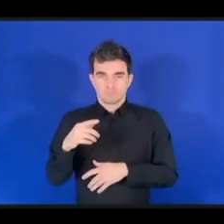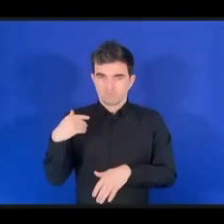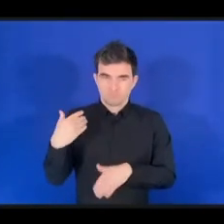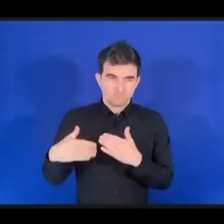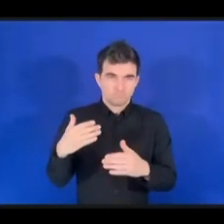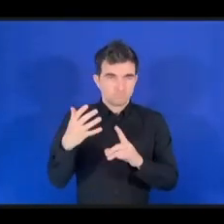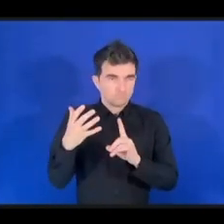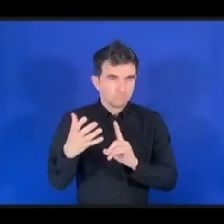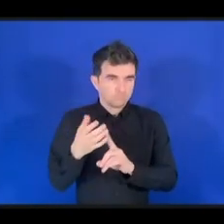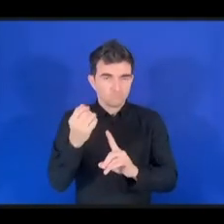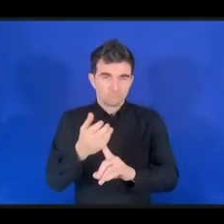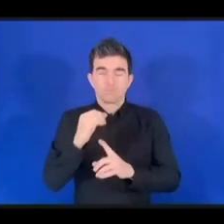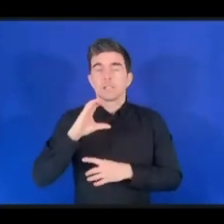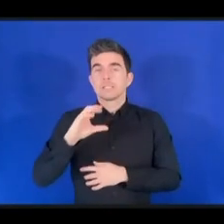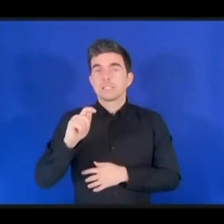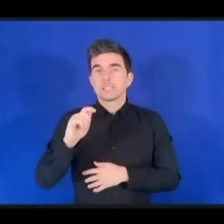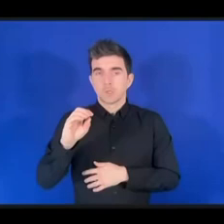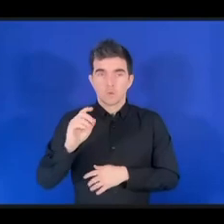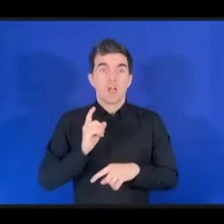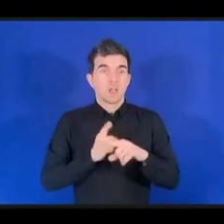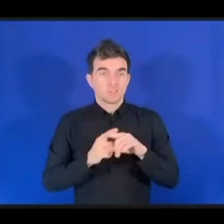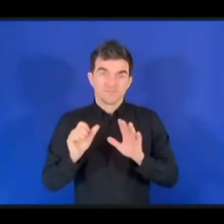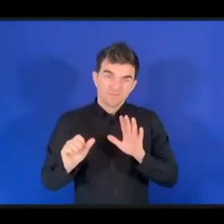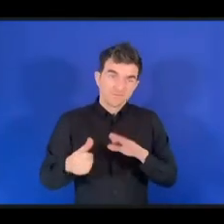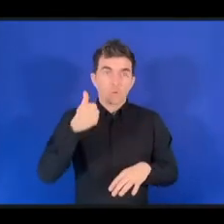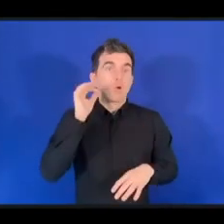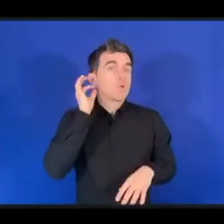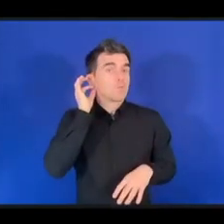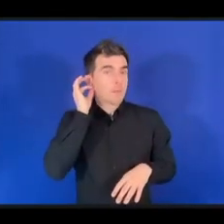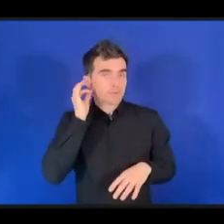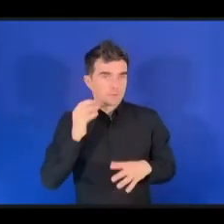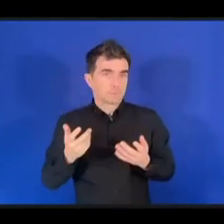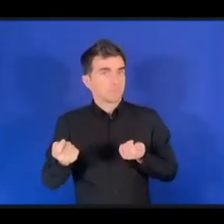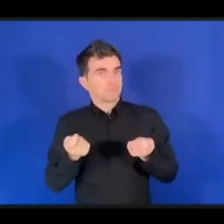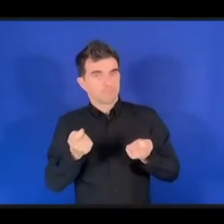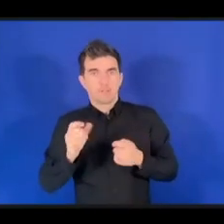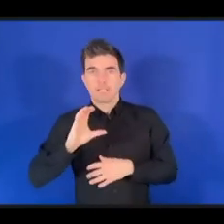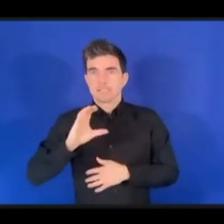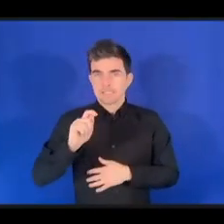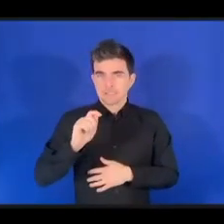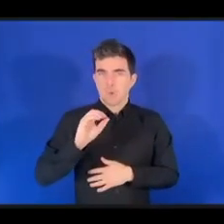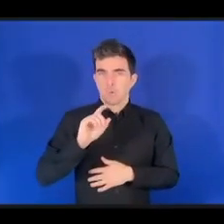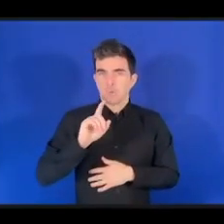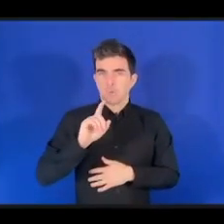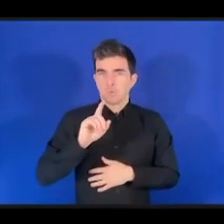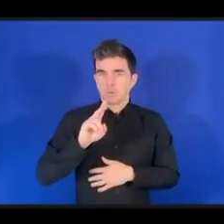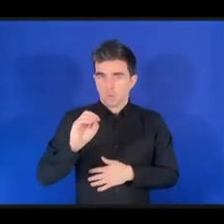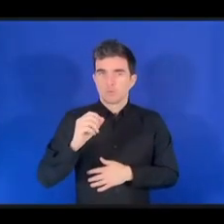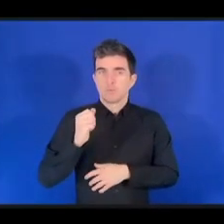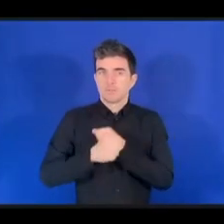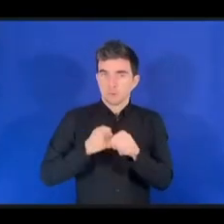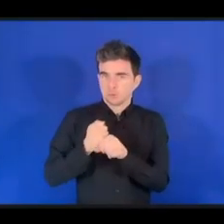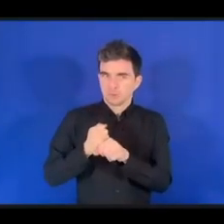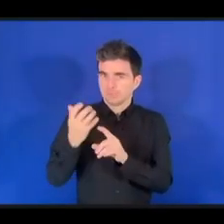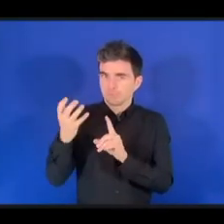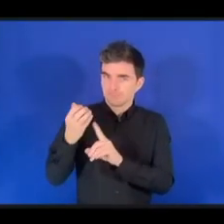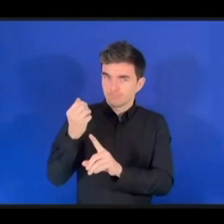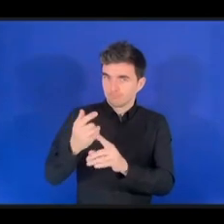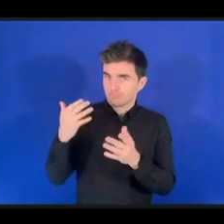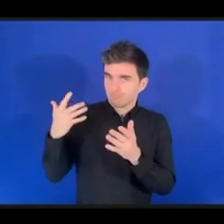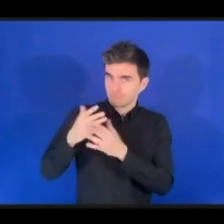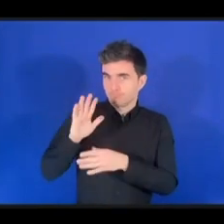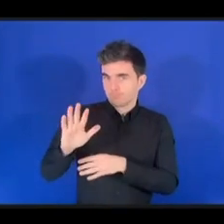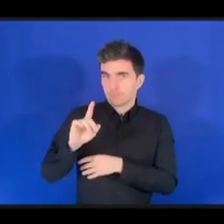Мы говорили о том, что она также была лидером на IGF 2005 года, который проводился